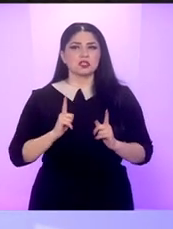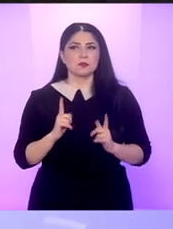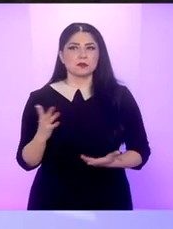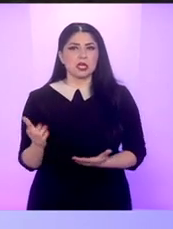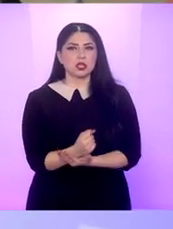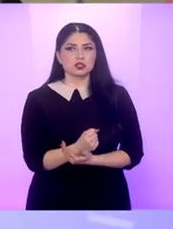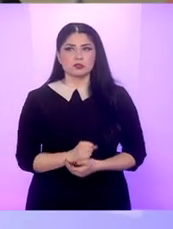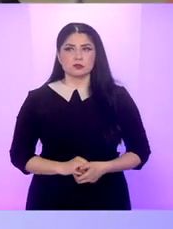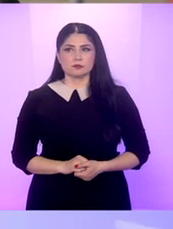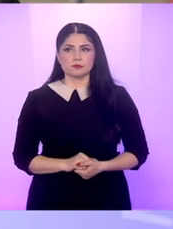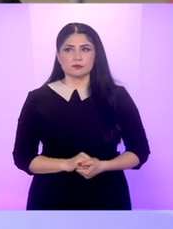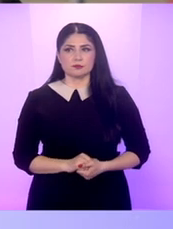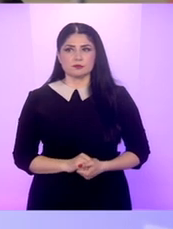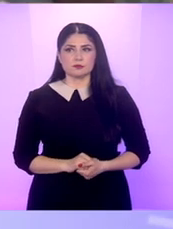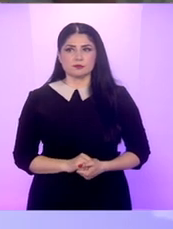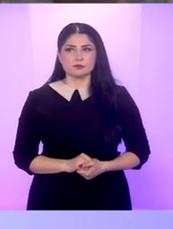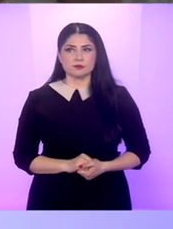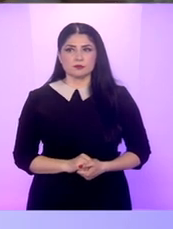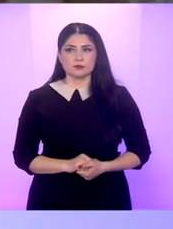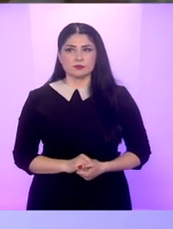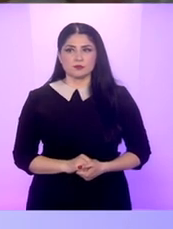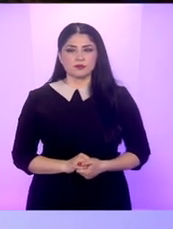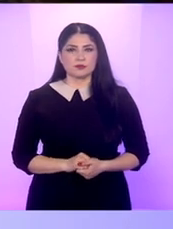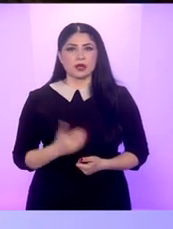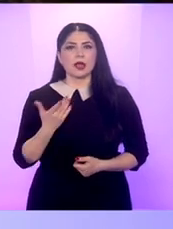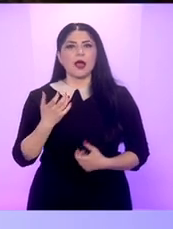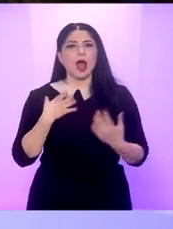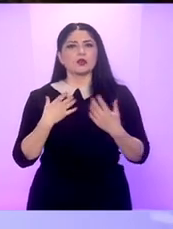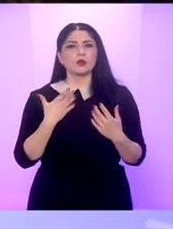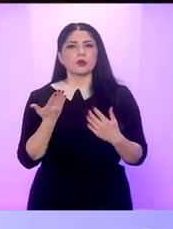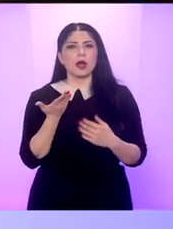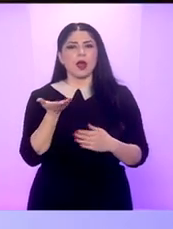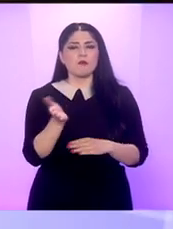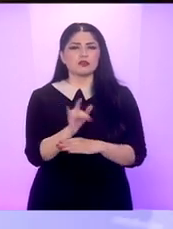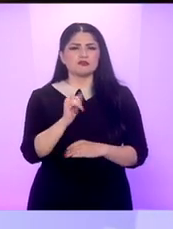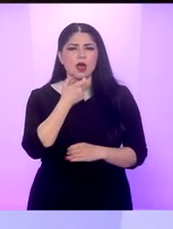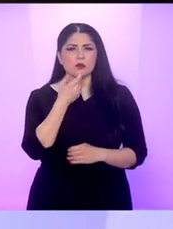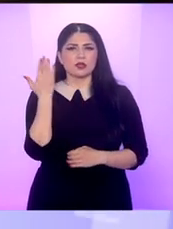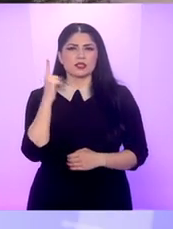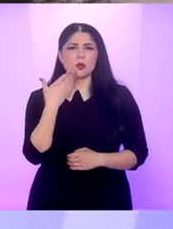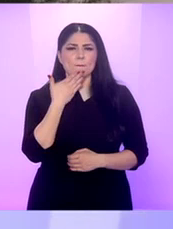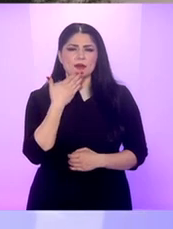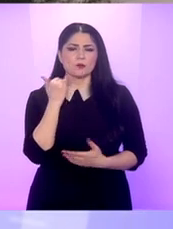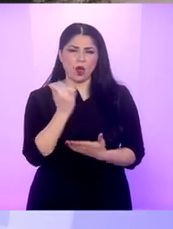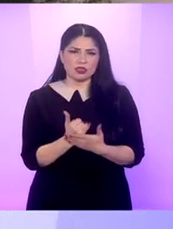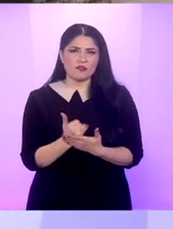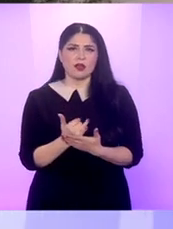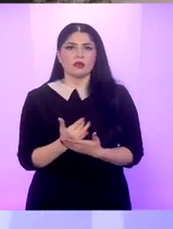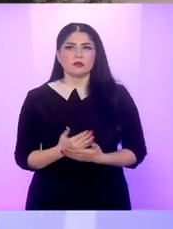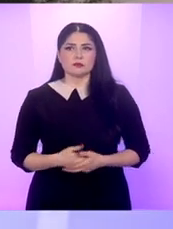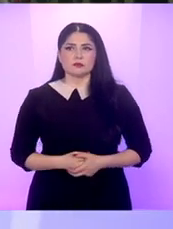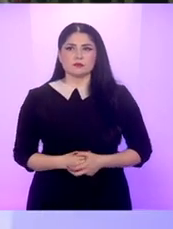câștige Chadwick Boseman actorul care a și murit anul trecut dar cred că este un premiu foarte meritat pentru